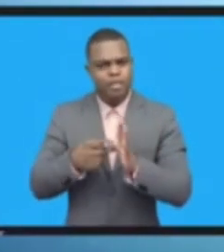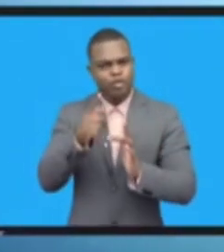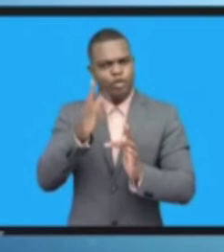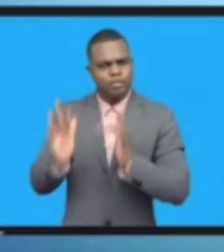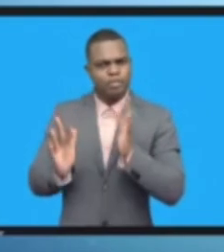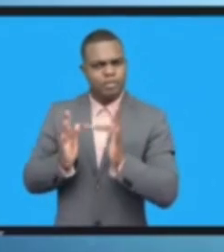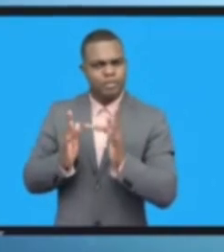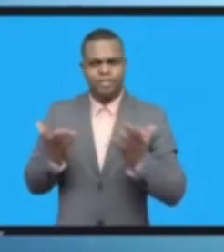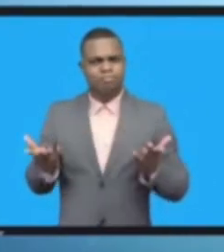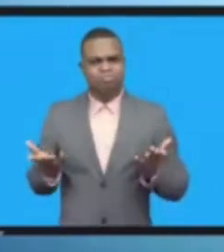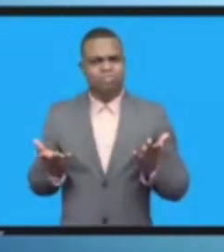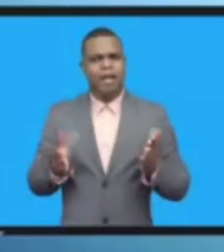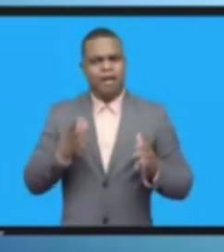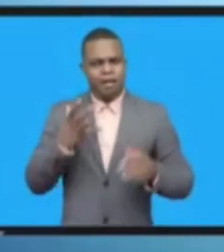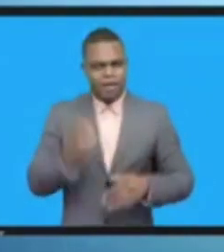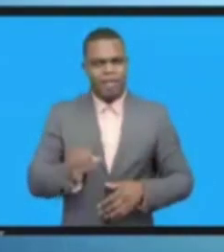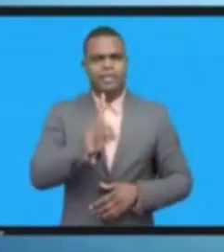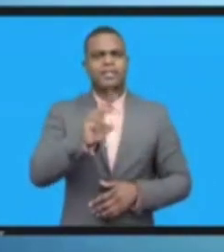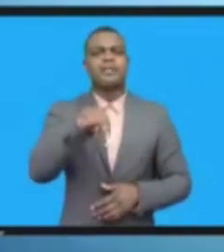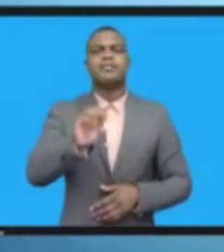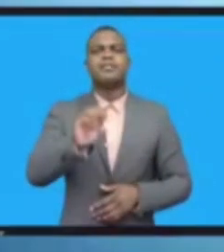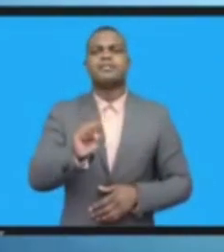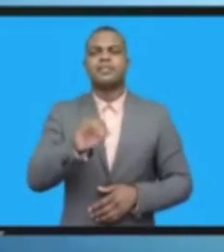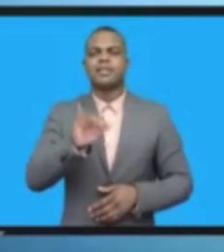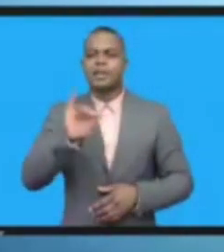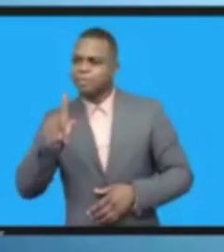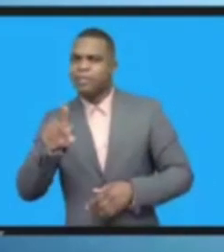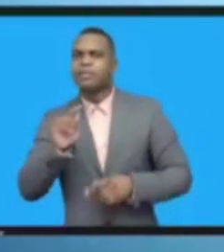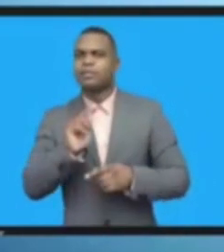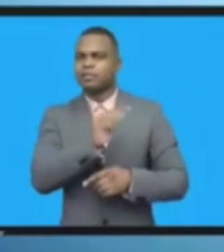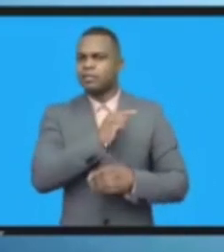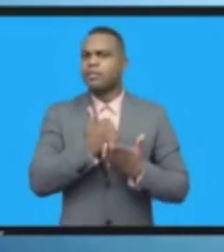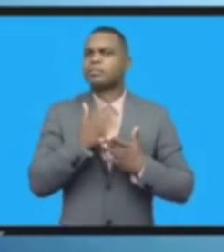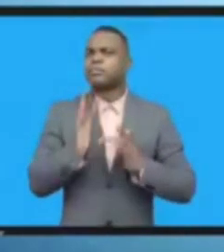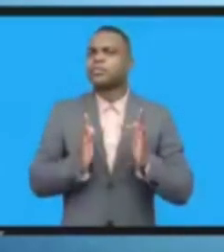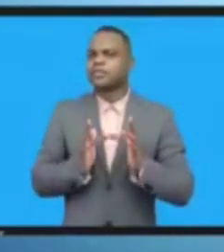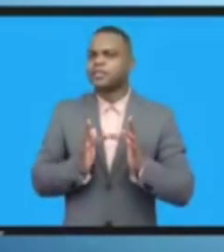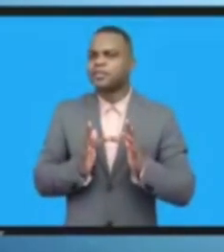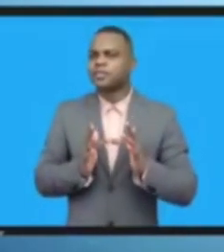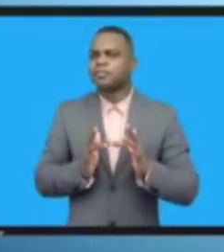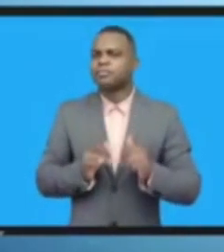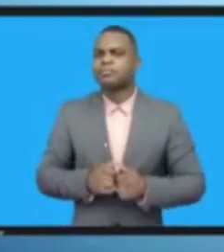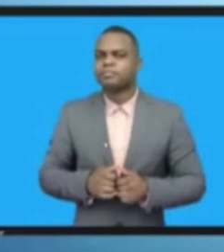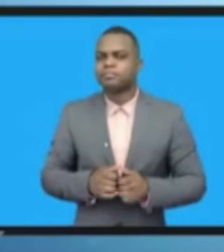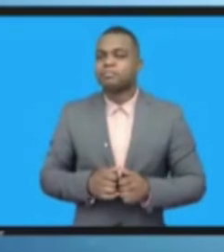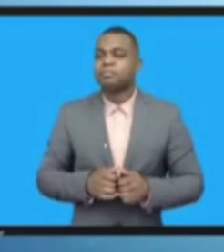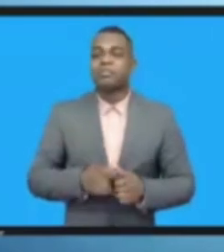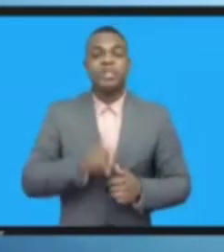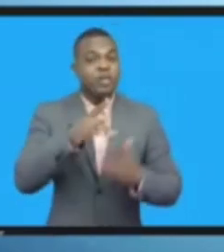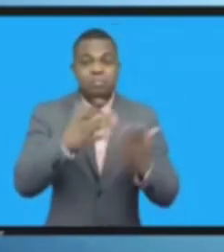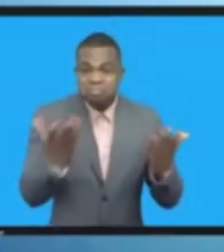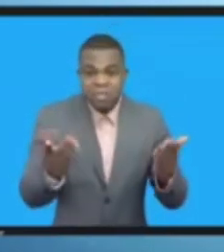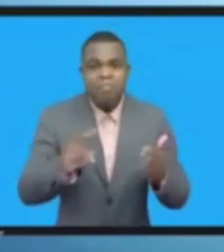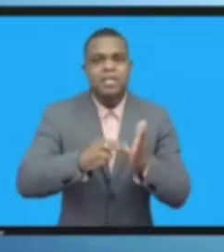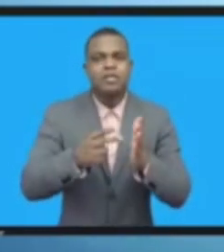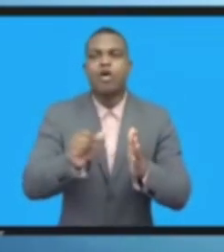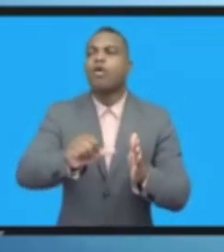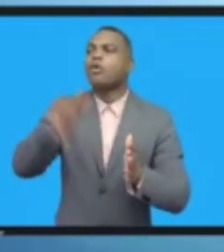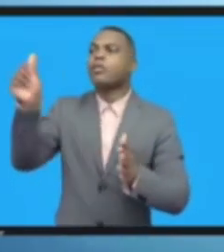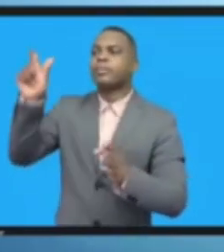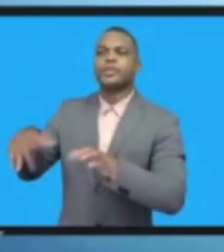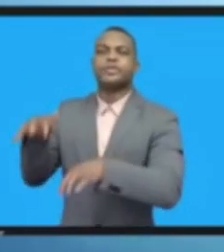قد تنتهون في حسوب شخص وبذلك تكونوا قد خسرتم الإنترنت وقد